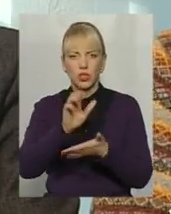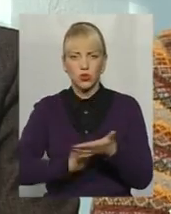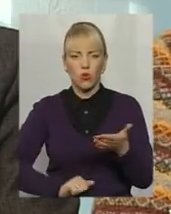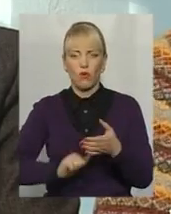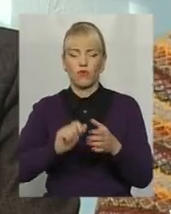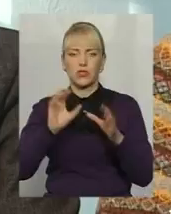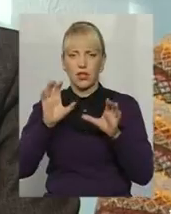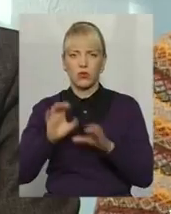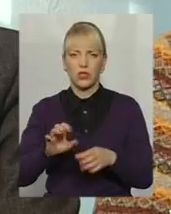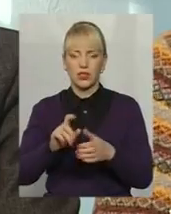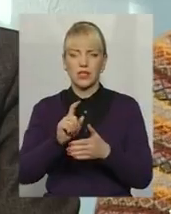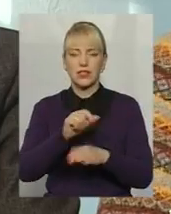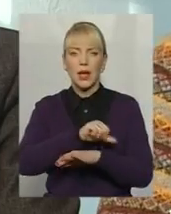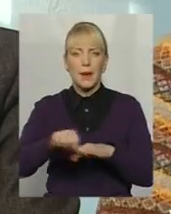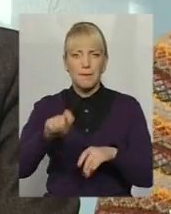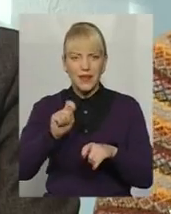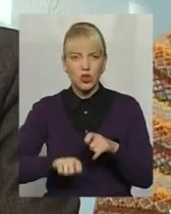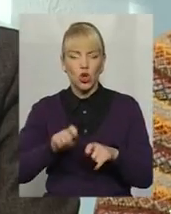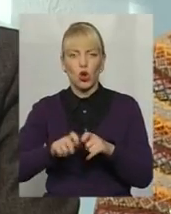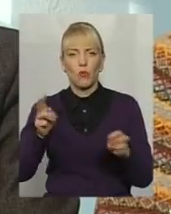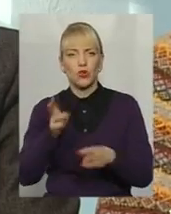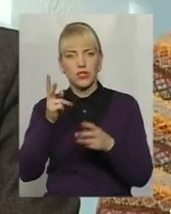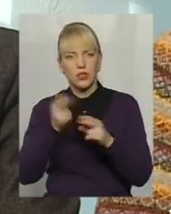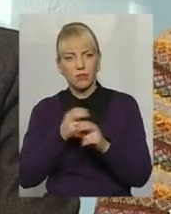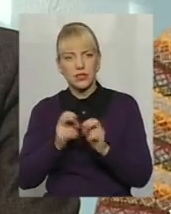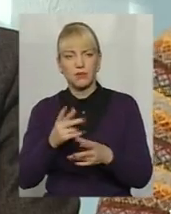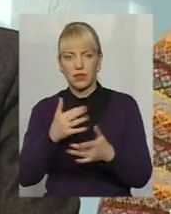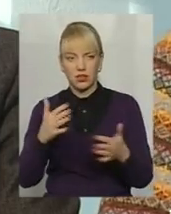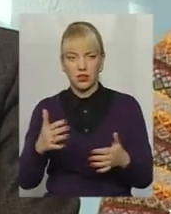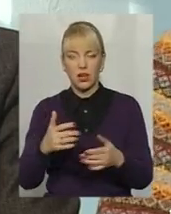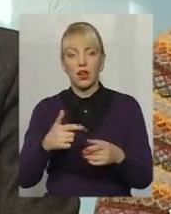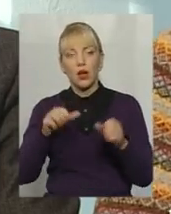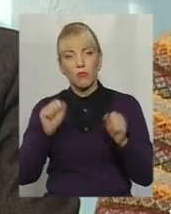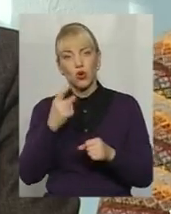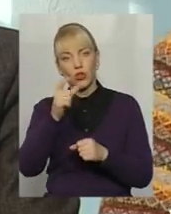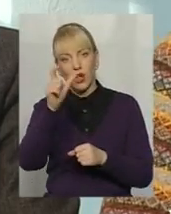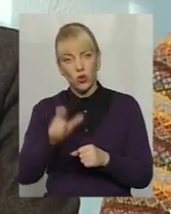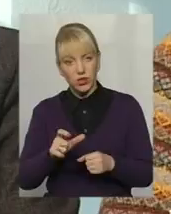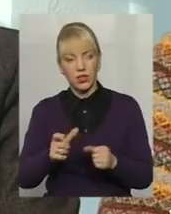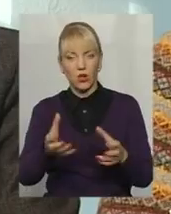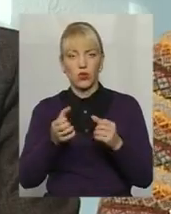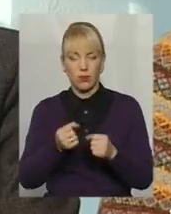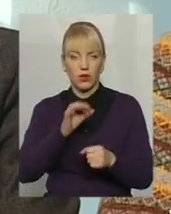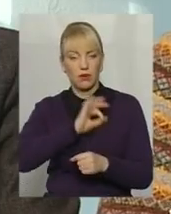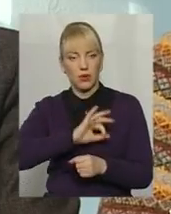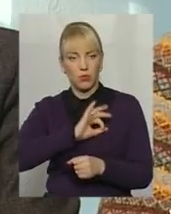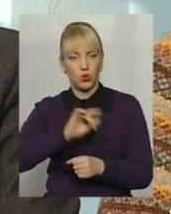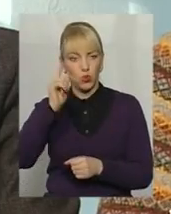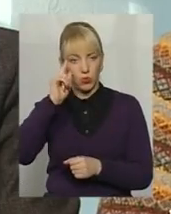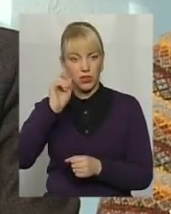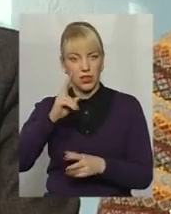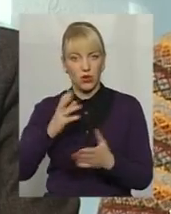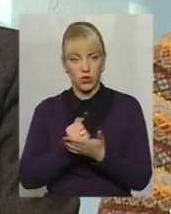митного, повинен знати пожежну безпеку і так далі, і так далі, і так далі. Тобто, може одна людина отримувати прибуток, думати, як